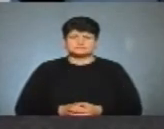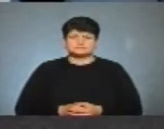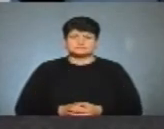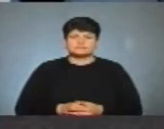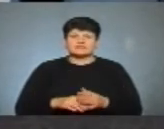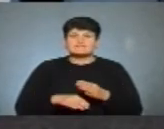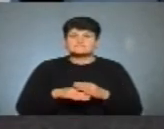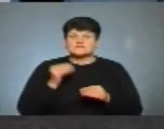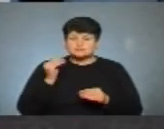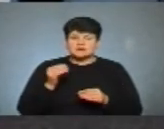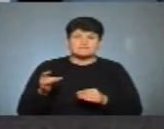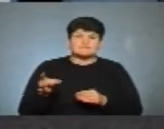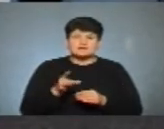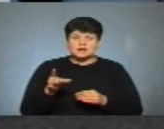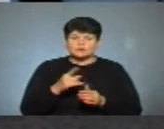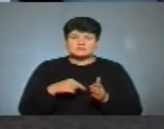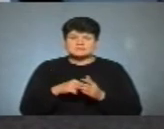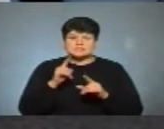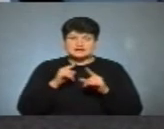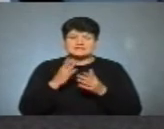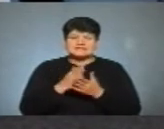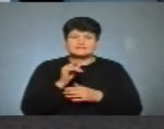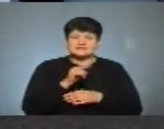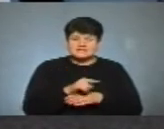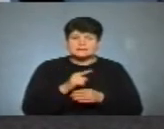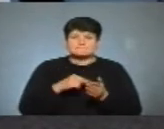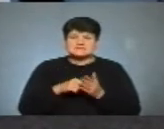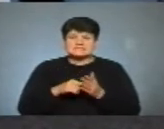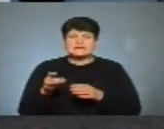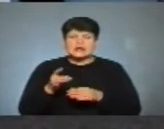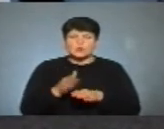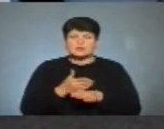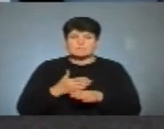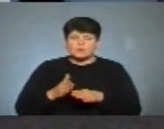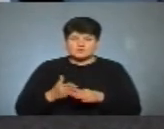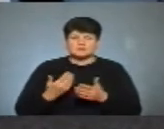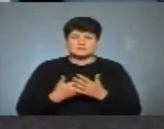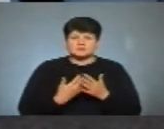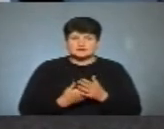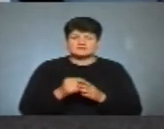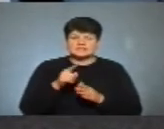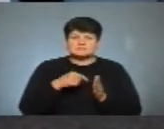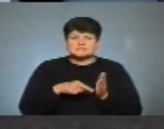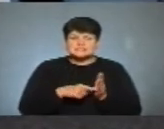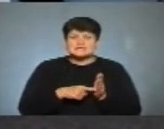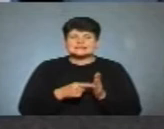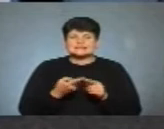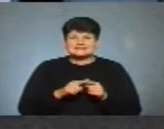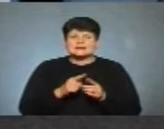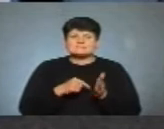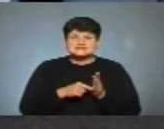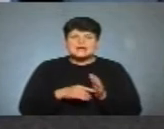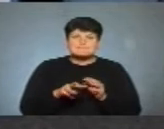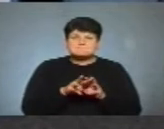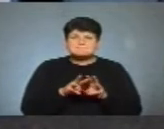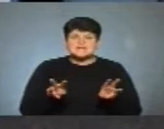Вибори до районних умістів рад відбуваються в тих містах з районним поділом. Тобто там в тих містах, це переважно міста-мільйонники,